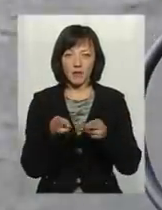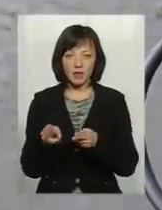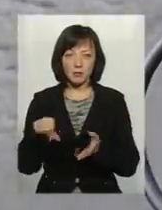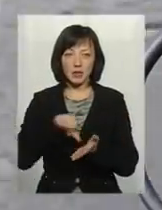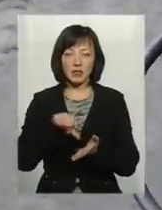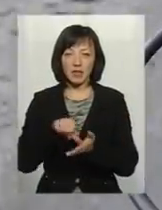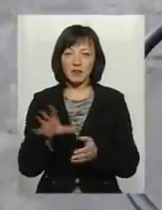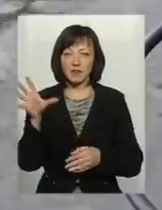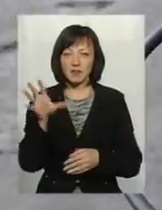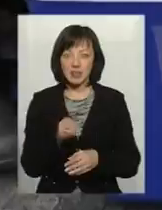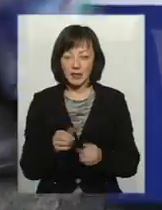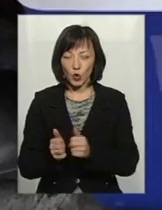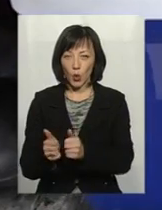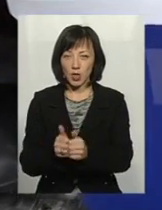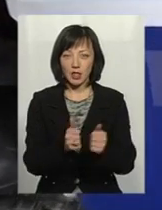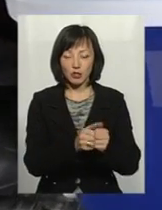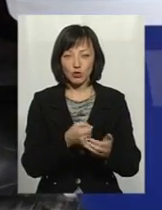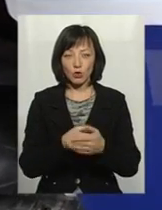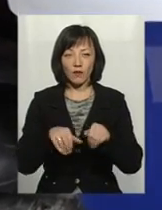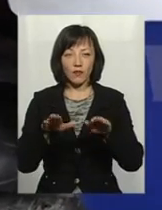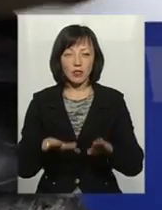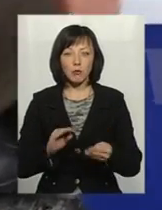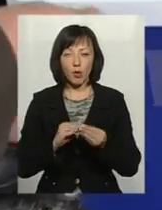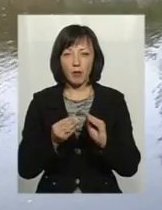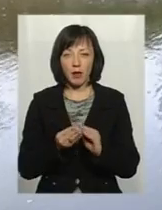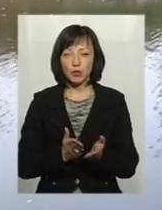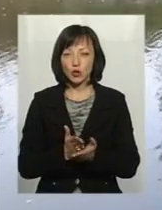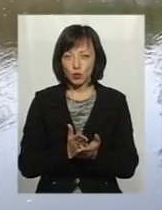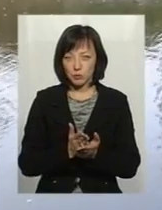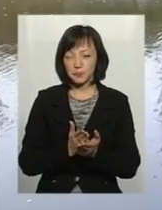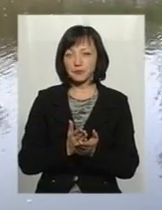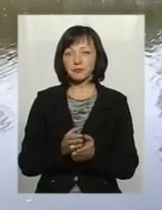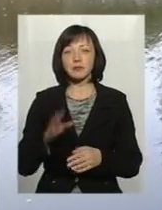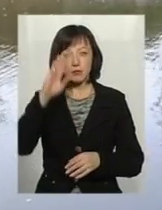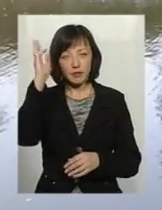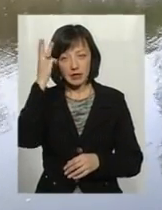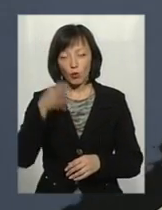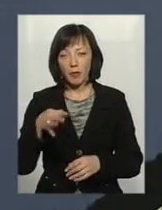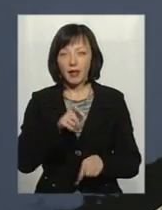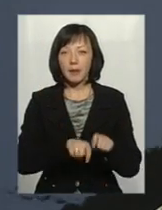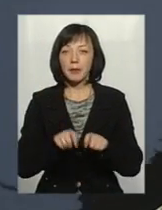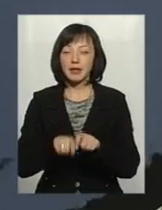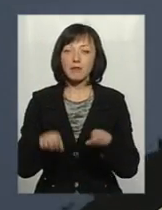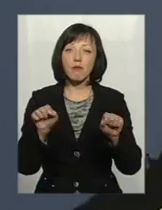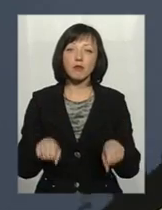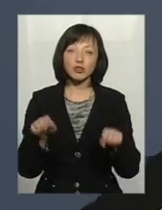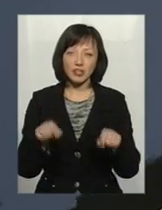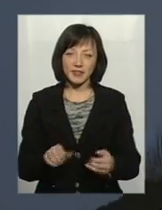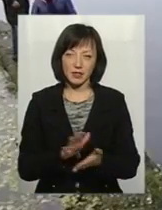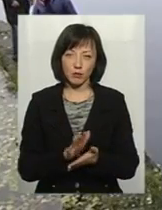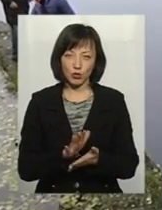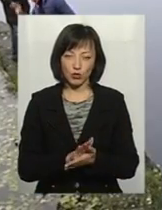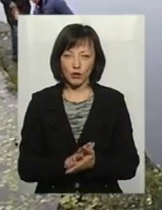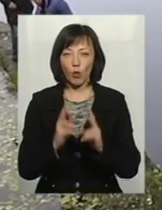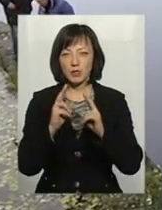представників усіх дотичних до вирішення цієї проблеми служб Хмельниччини на перевірку гіпотетичних забруднювачів.